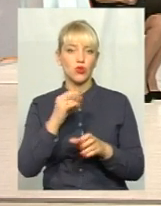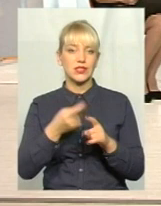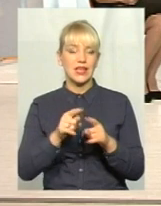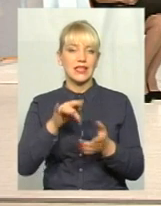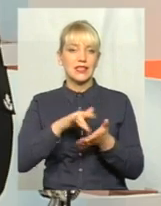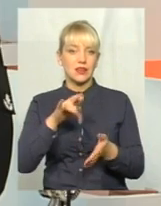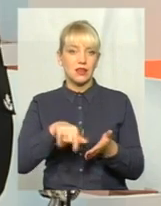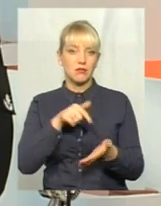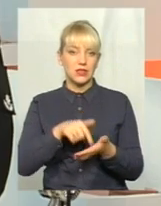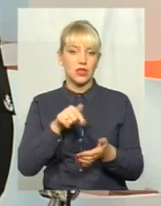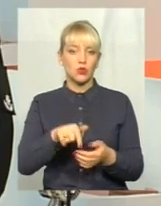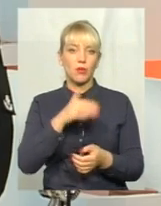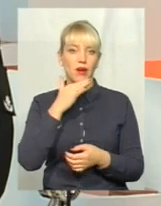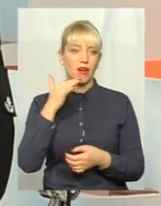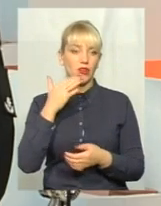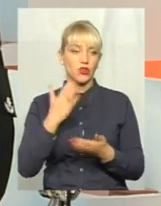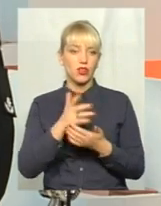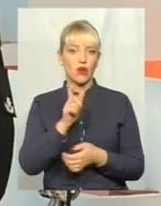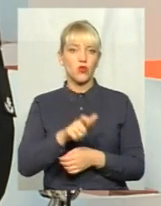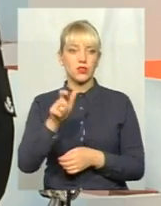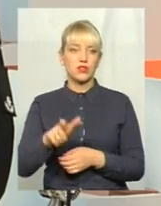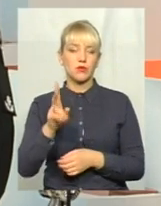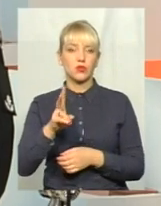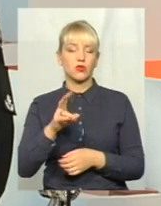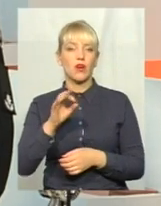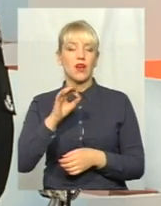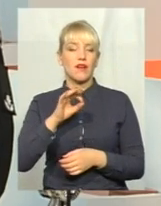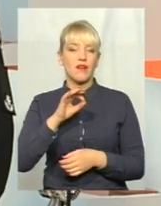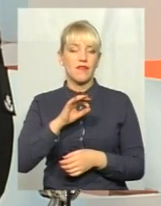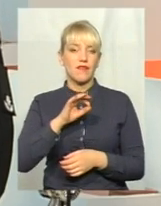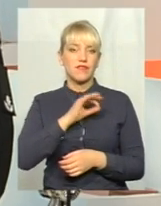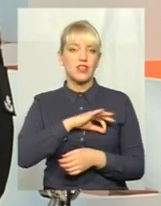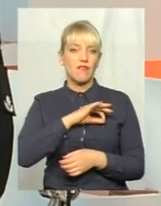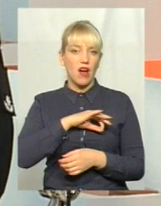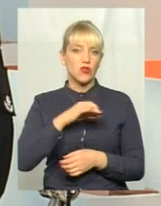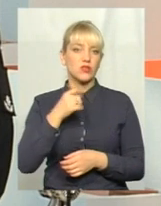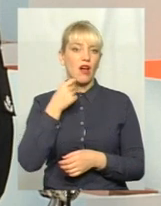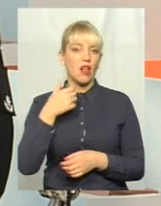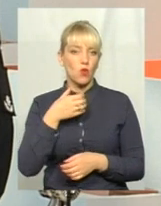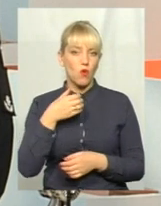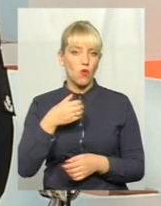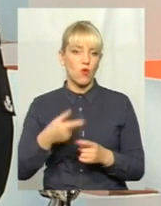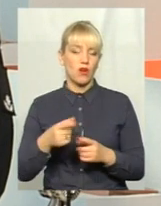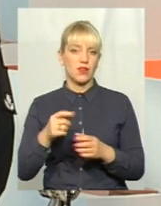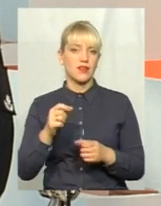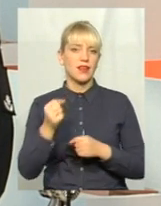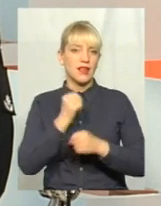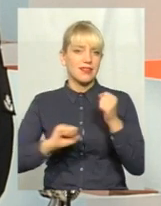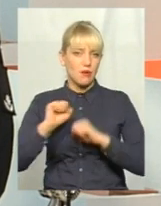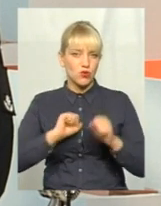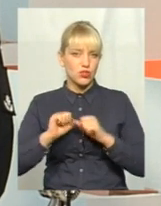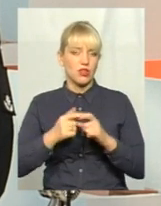дуже багато осіб, які вживають алкоголь, там дебоширять вночі. Тут